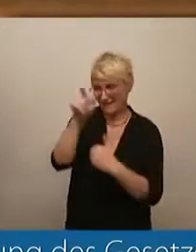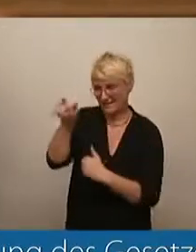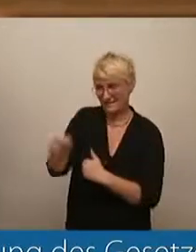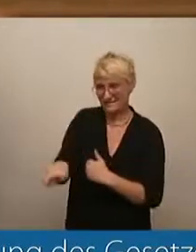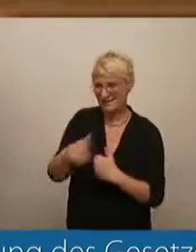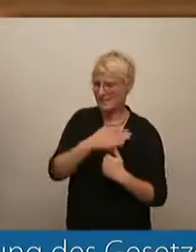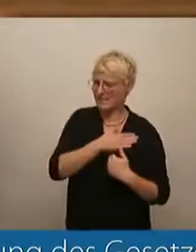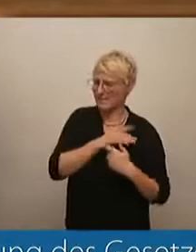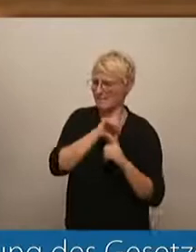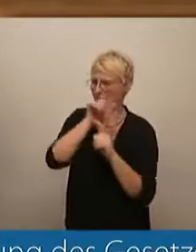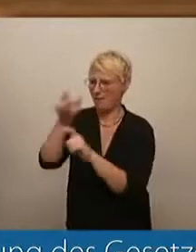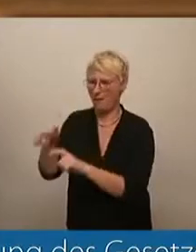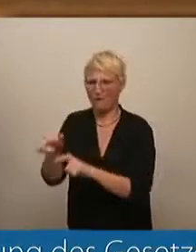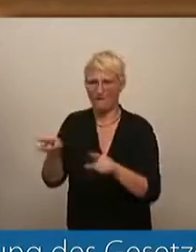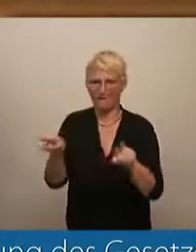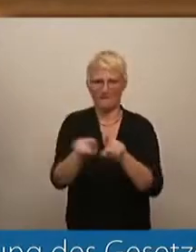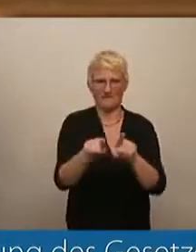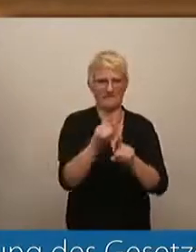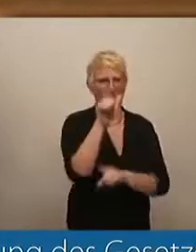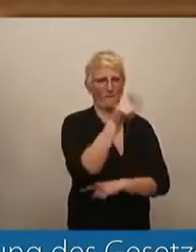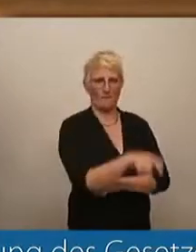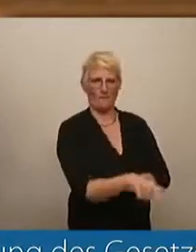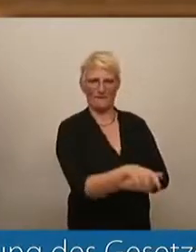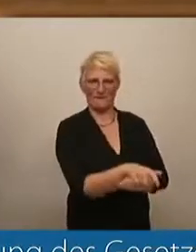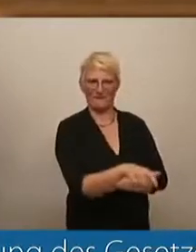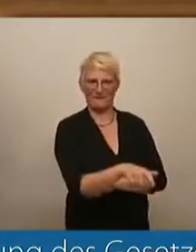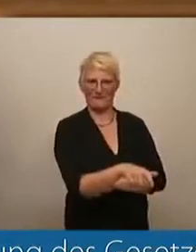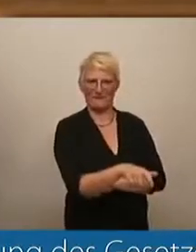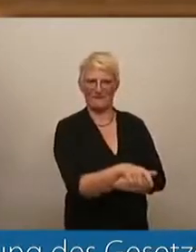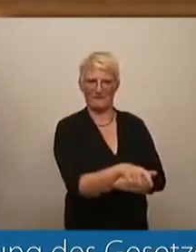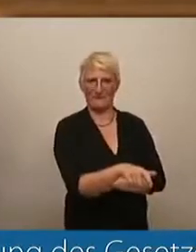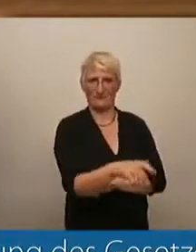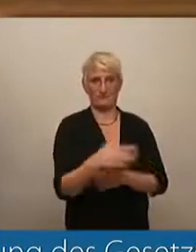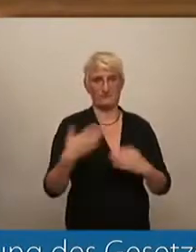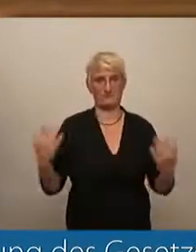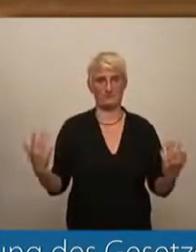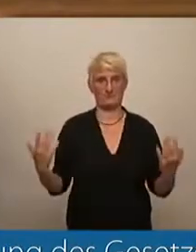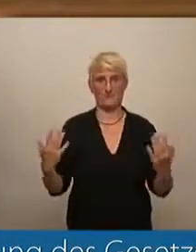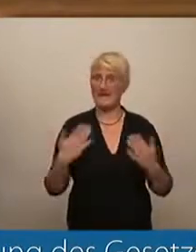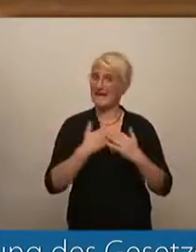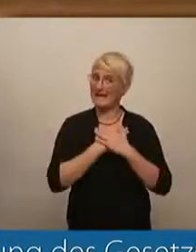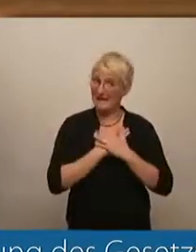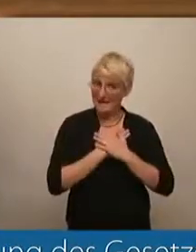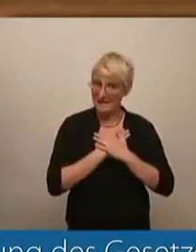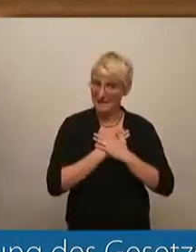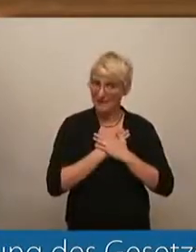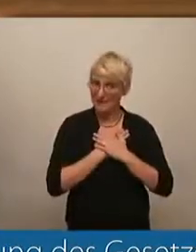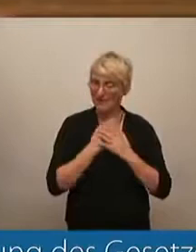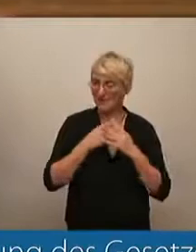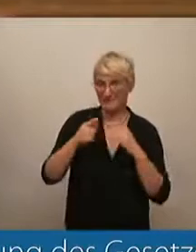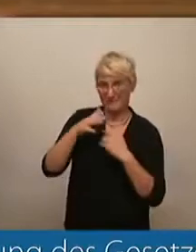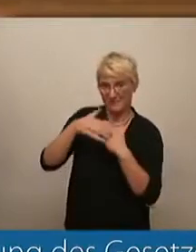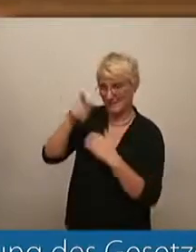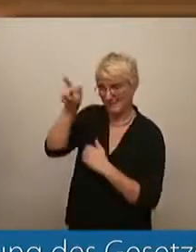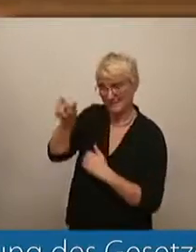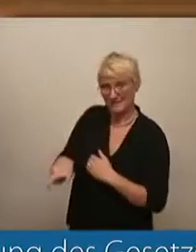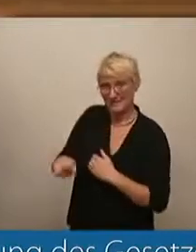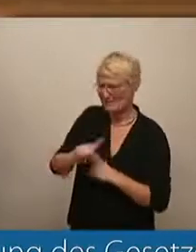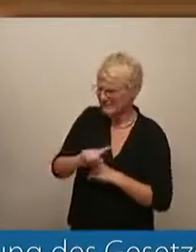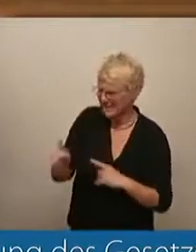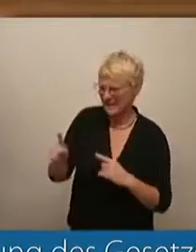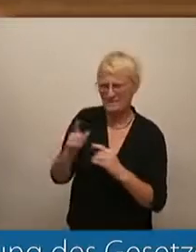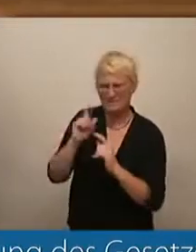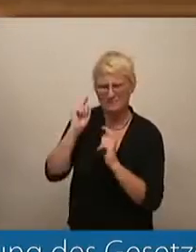Die Liebe tut dem Nächsten nichts Böses. Also ist die Liebe die Erfüllung des Gesetzes.